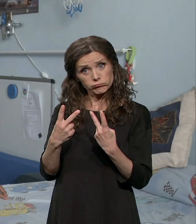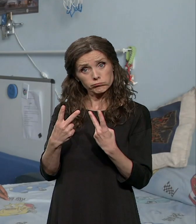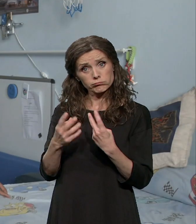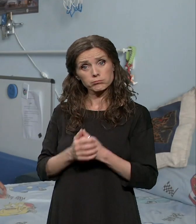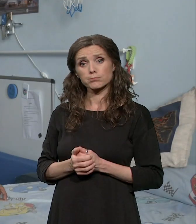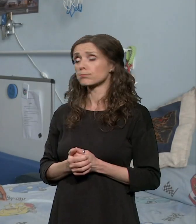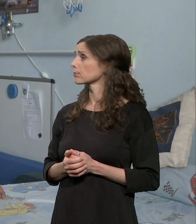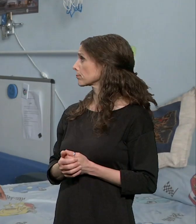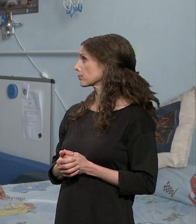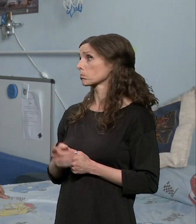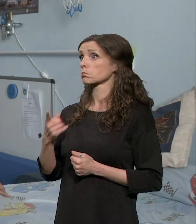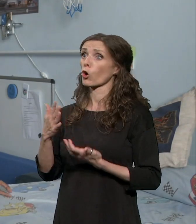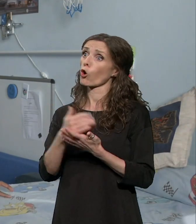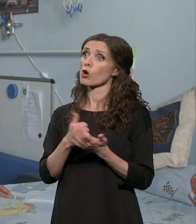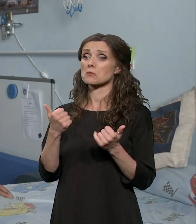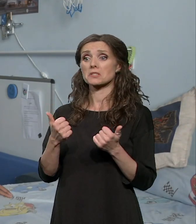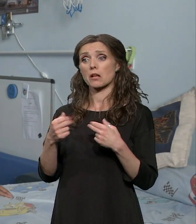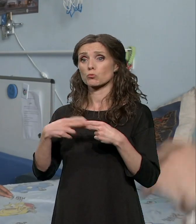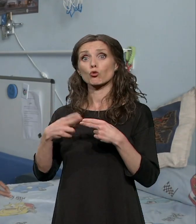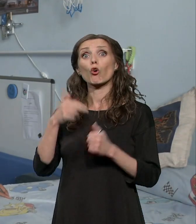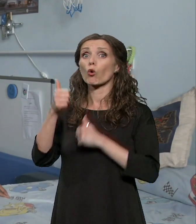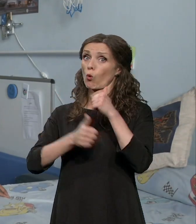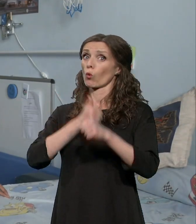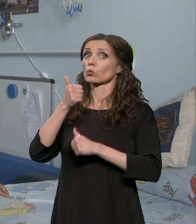I tako smo krenuli, da bilo potrebe